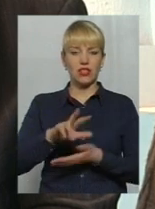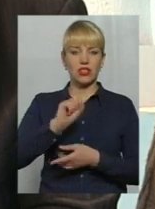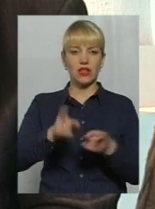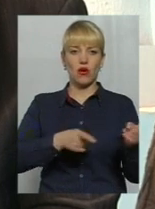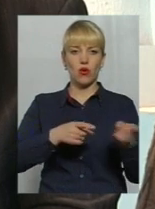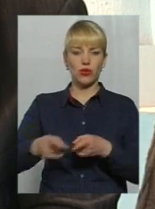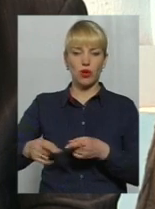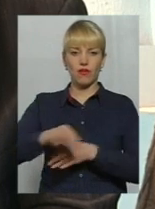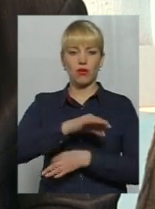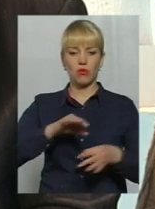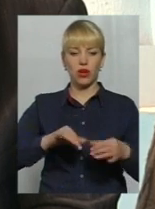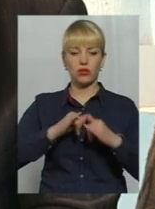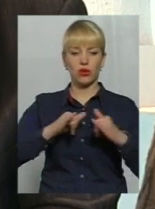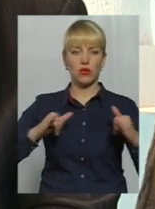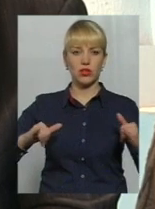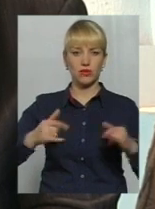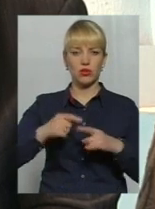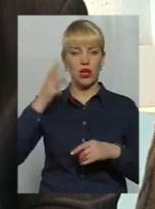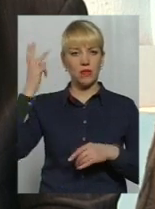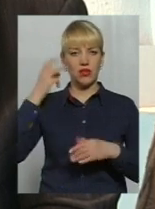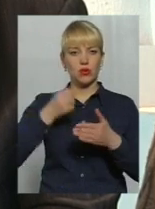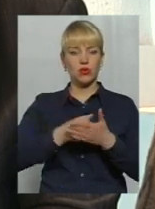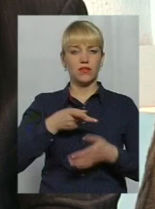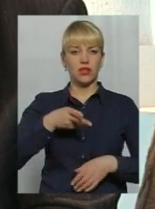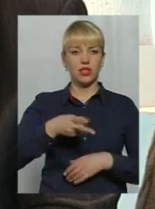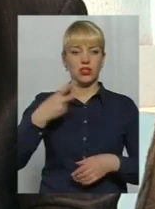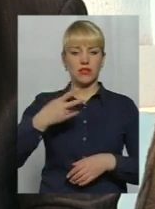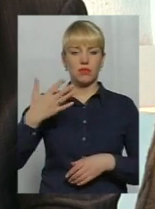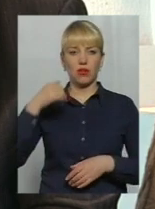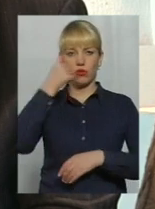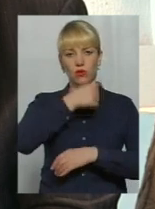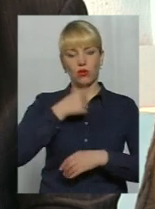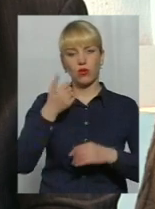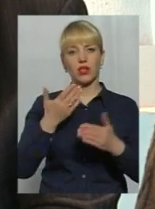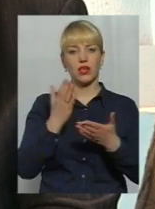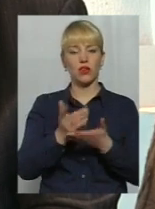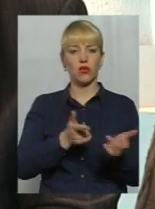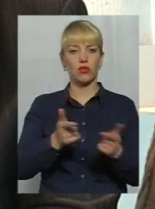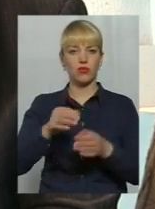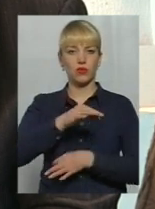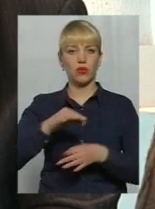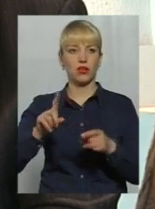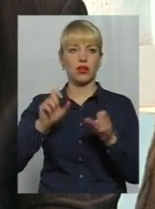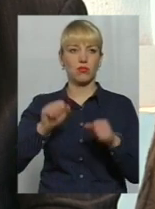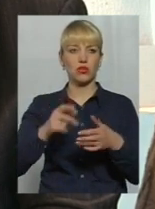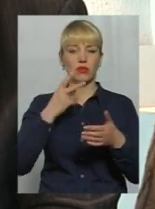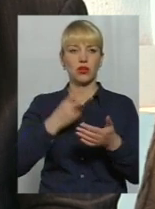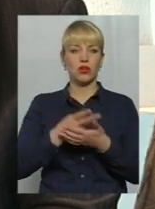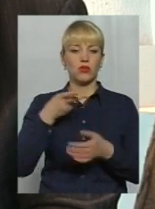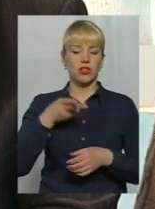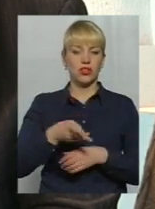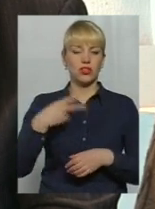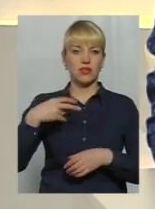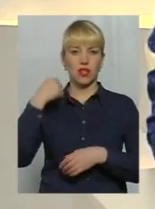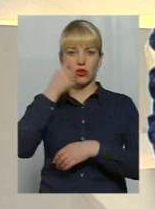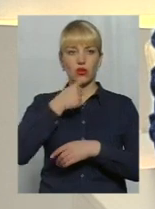Хмельницького до 2025 року і готові проекти, конкретні проекти, які ми можемо впроваджувати до 2020 року. Тобто